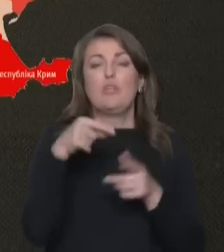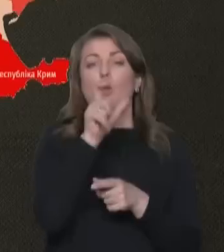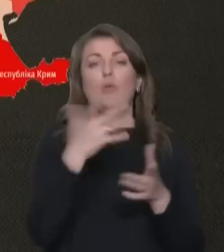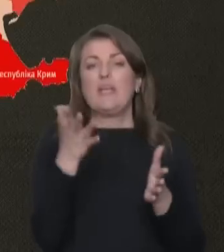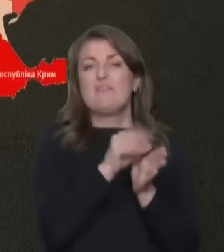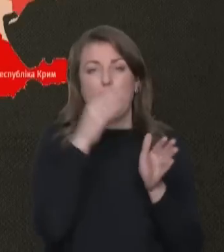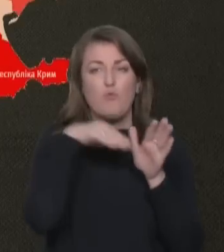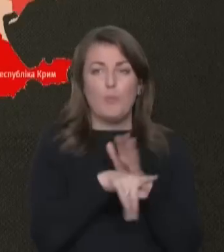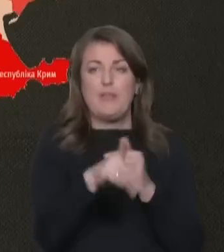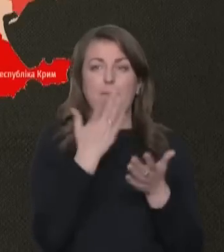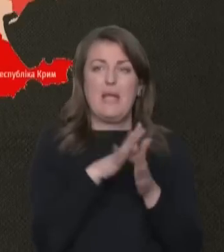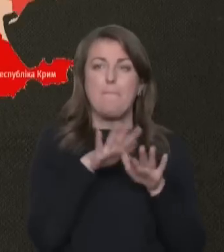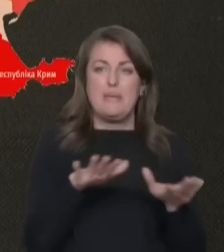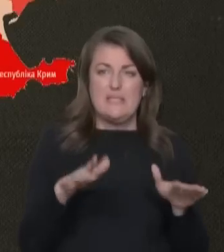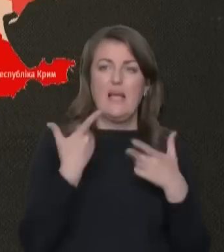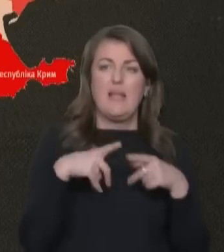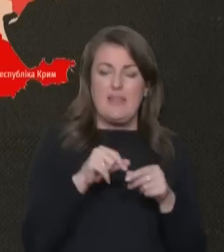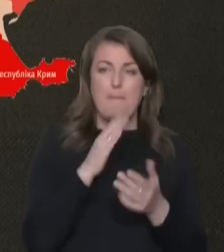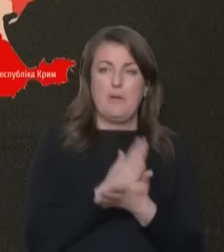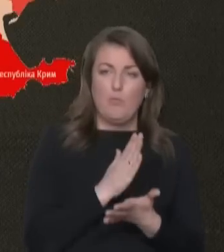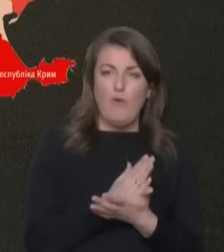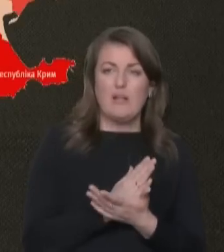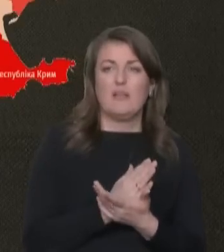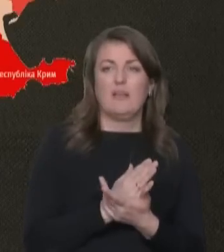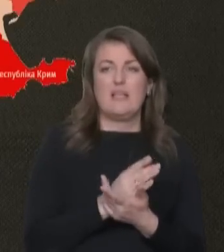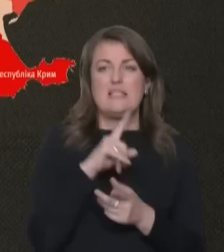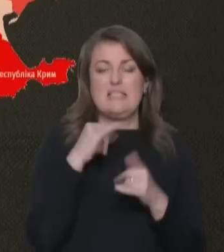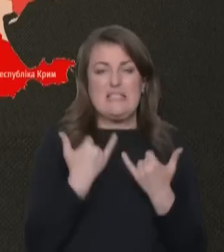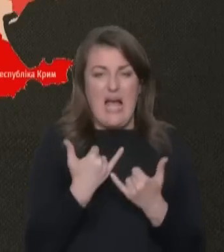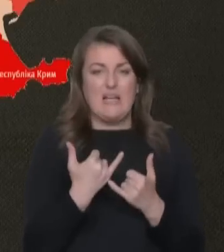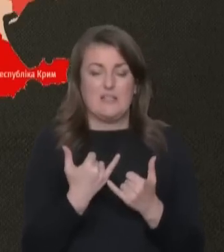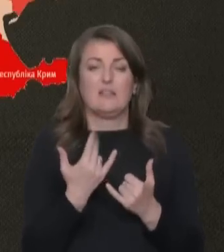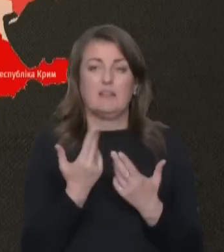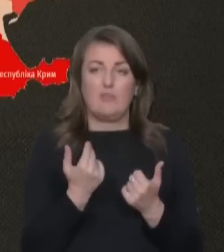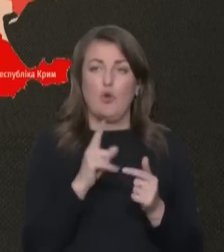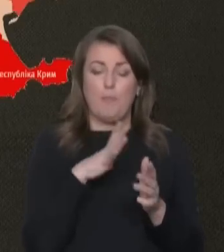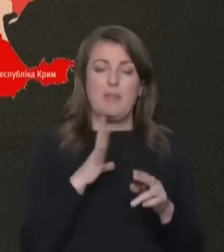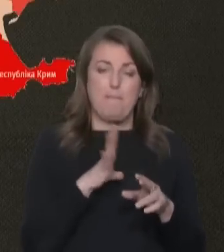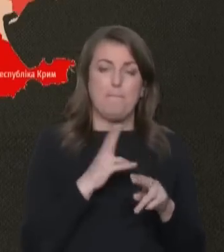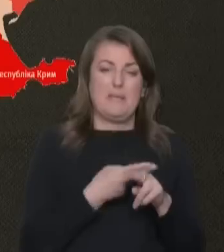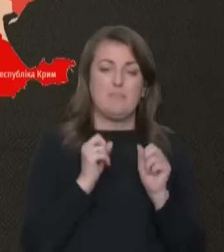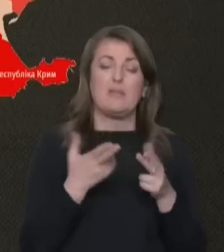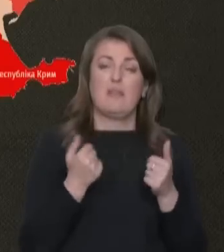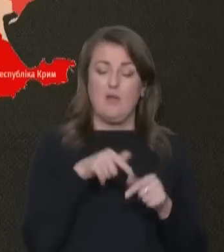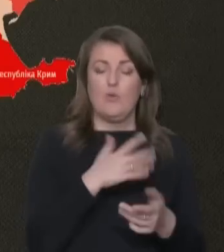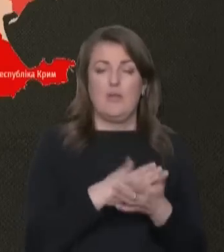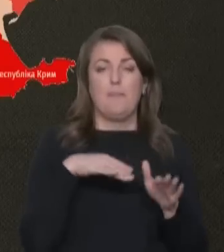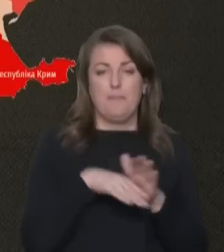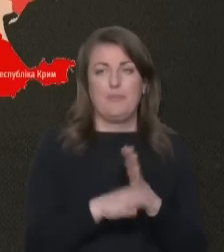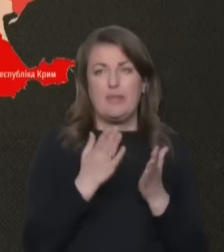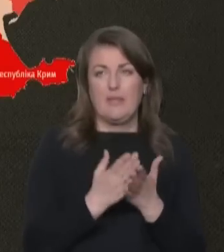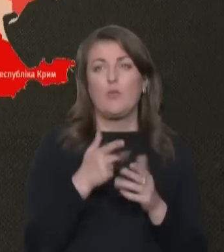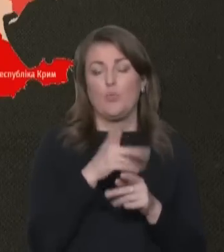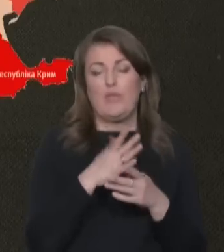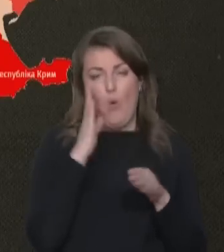які з вами в укритті, там є місце, де перебувати, перебути зараз, наразі, аби бути у безпесі? Так, так, так,